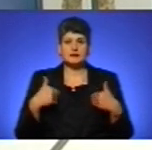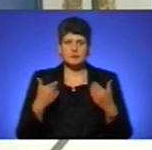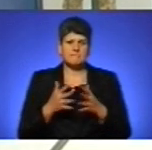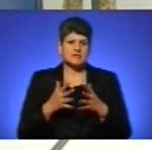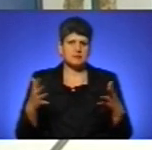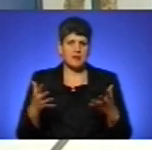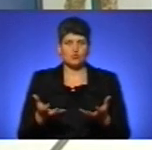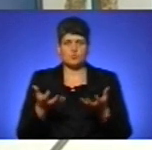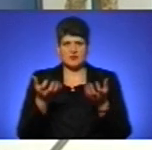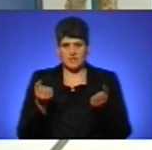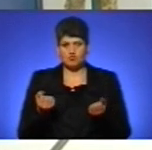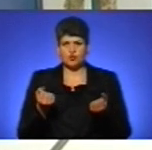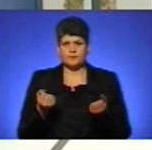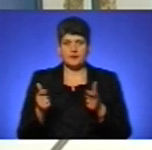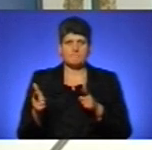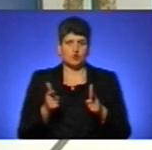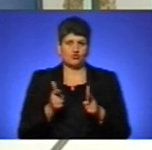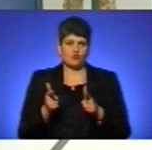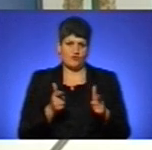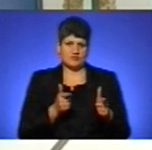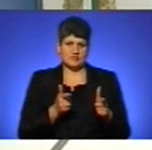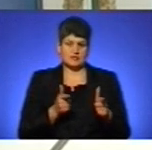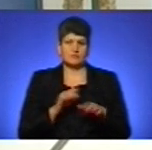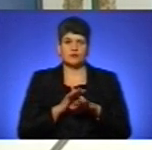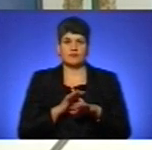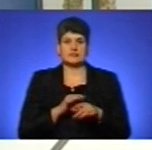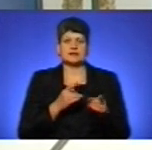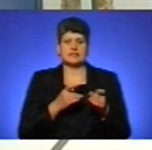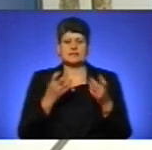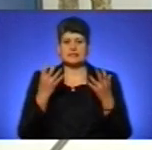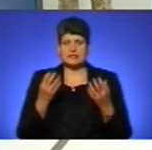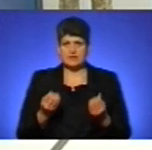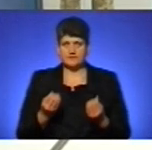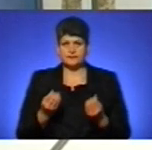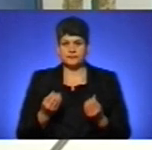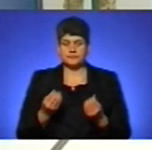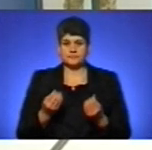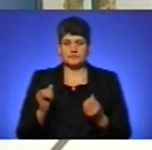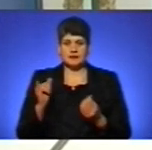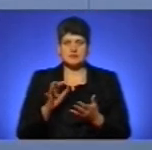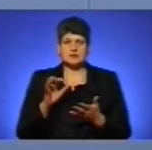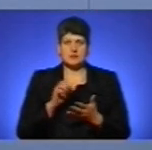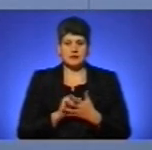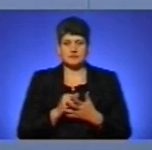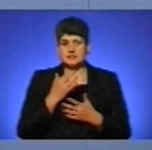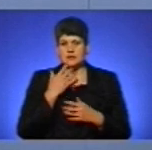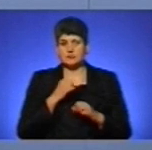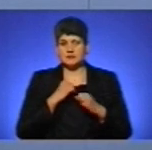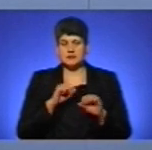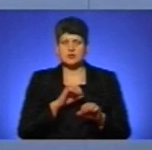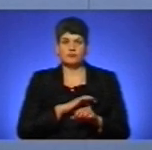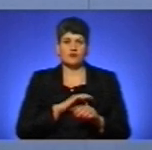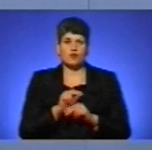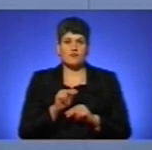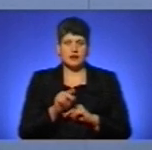підтримку підготовці і проведенню стрілецьких днів і займаємося національно-патріотичним вихованням